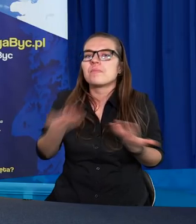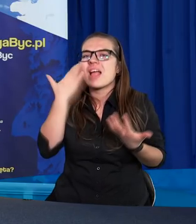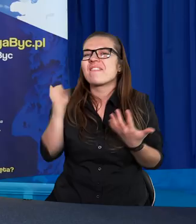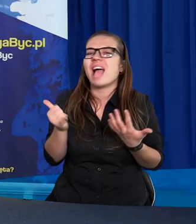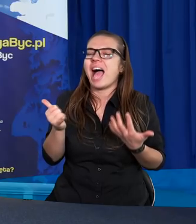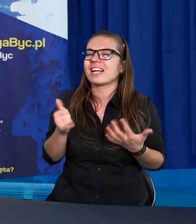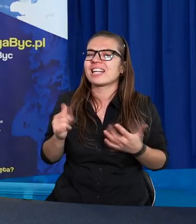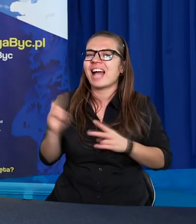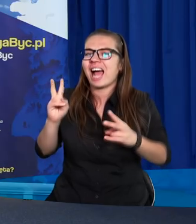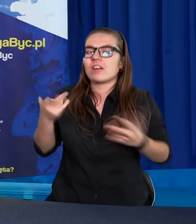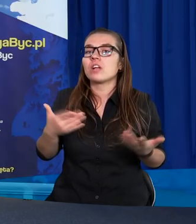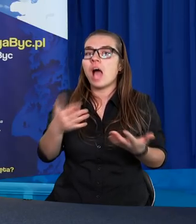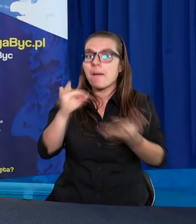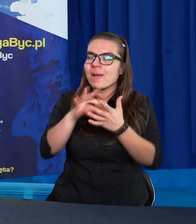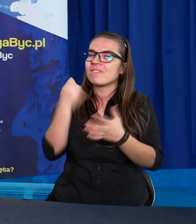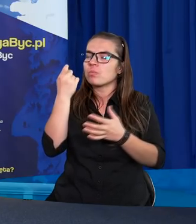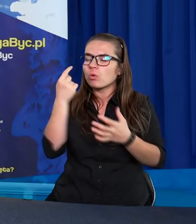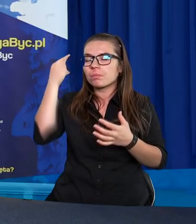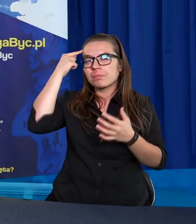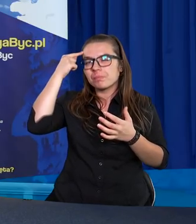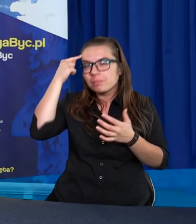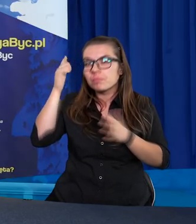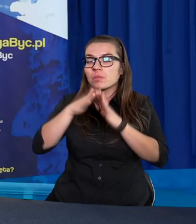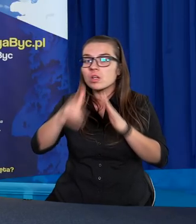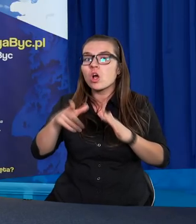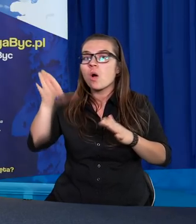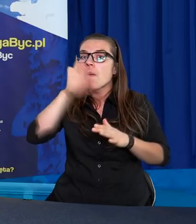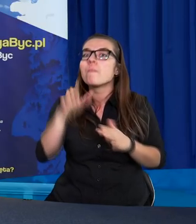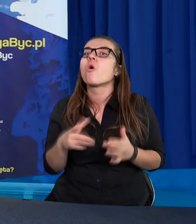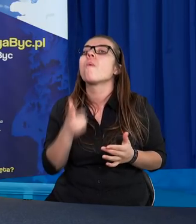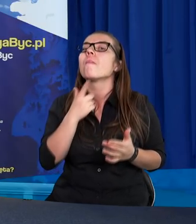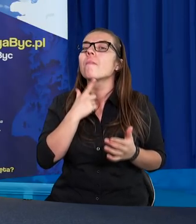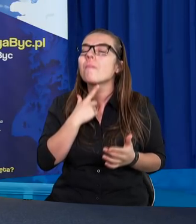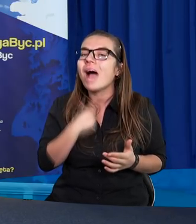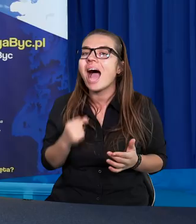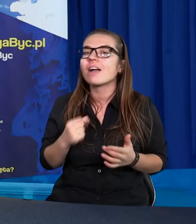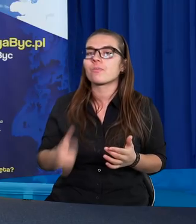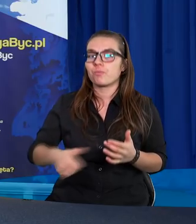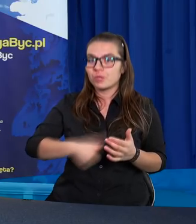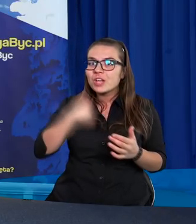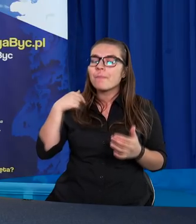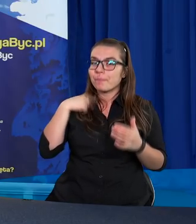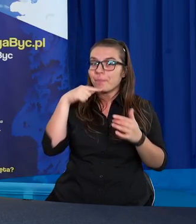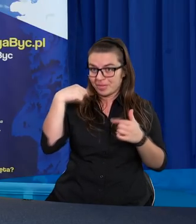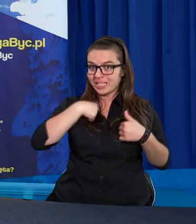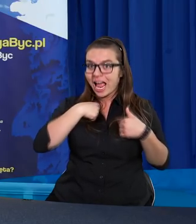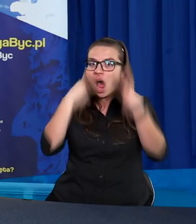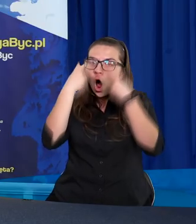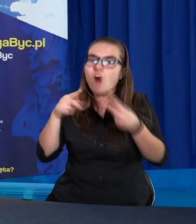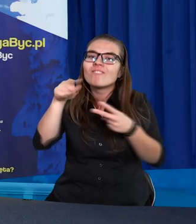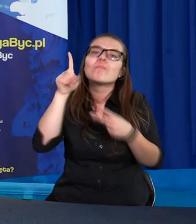pewnym momencie dotarło do mnie, że Bóg pragnąłby, żebym odwiedził go w tym szpitalu.